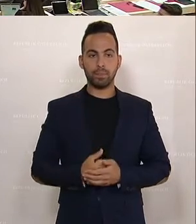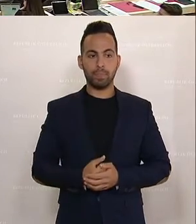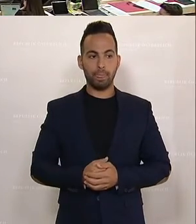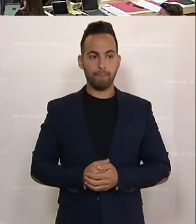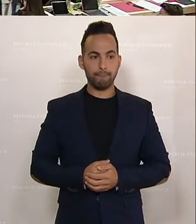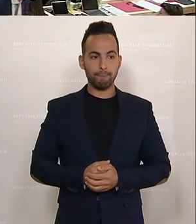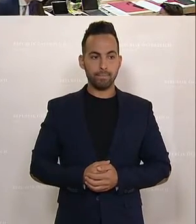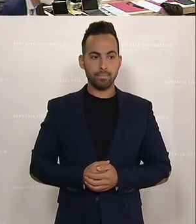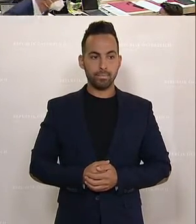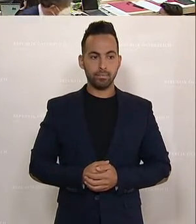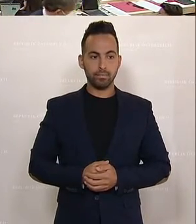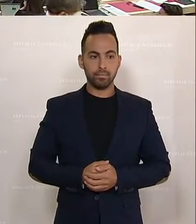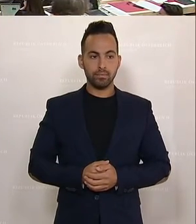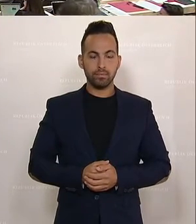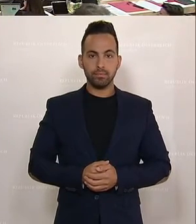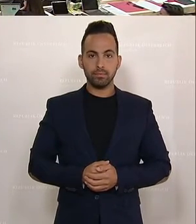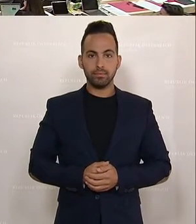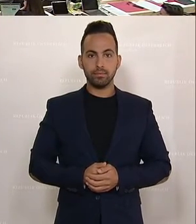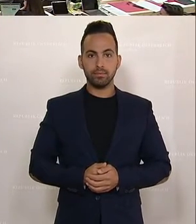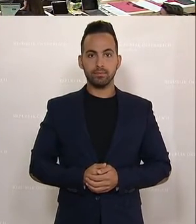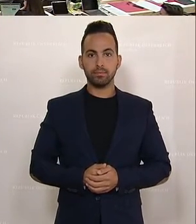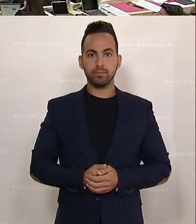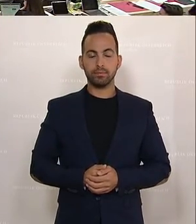Das waren die tatsächlichen Berichtigungen von Kajan Kreiner und von der SPÖ.